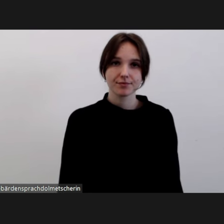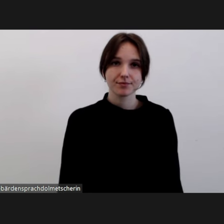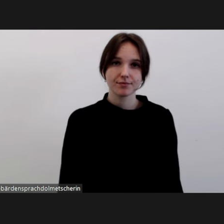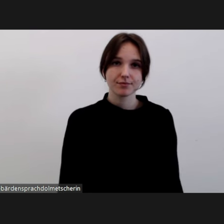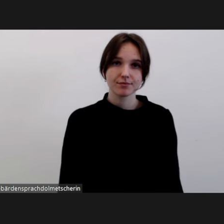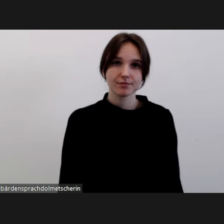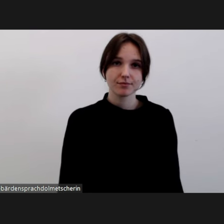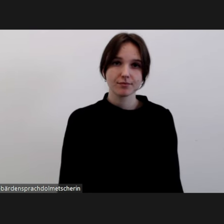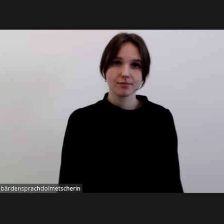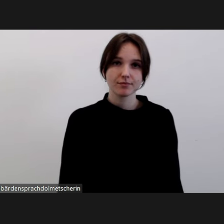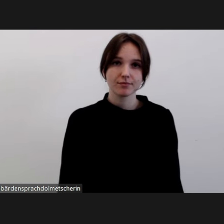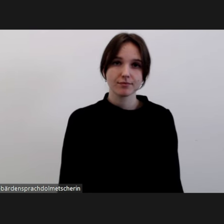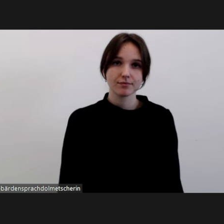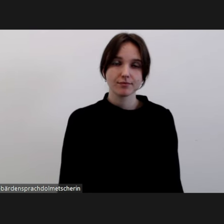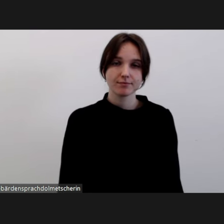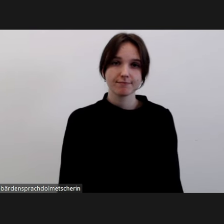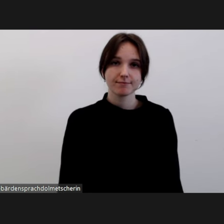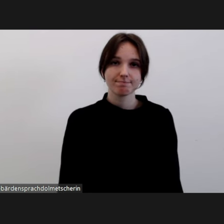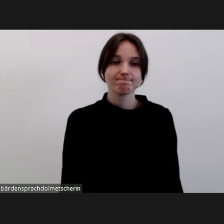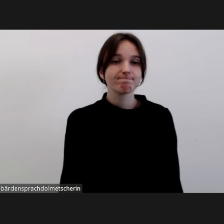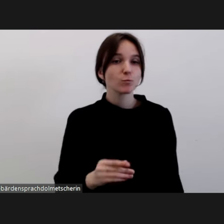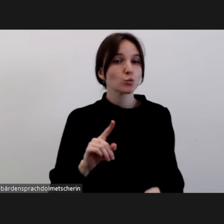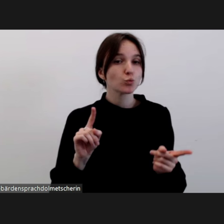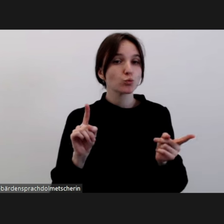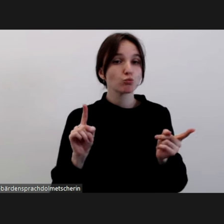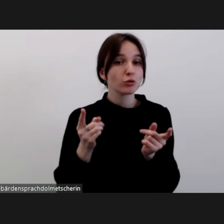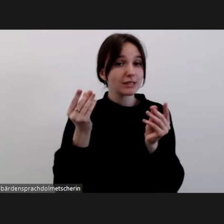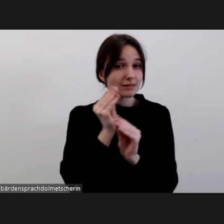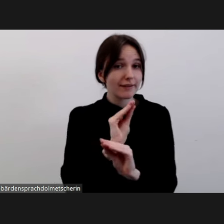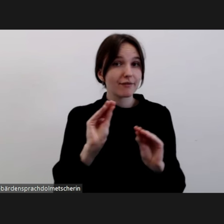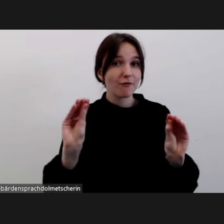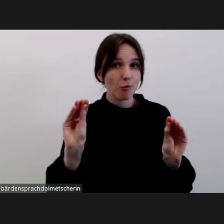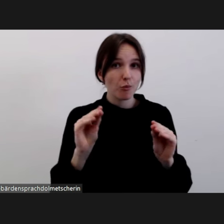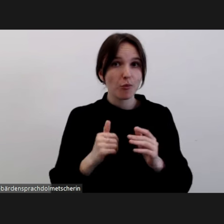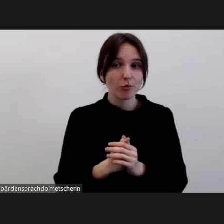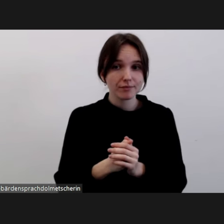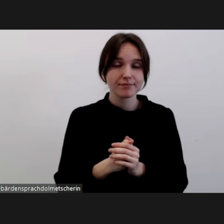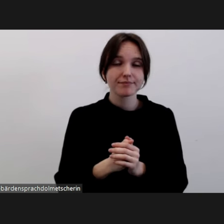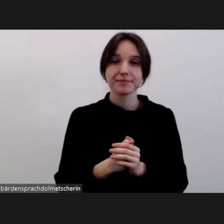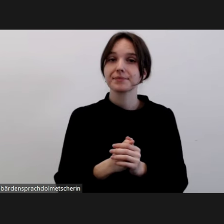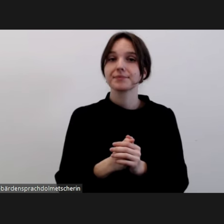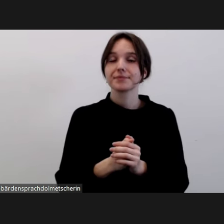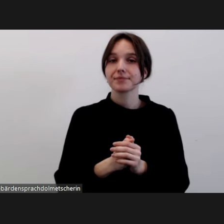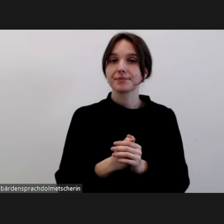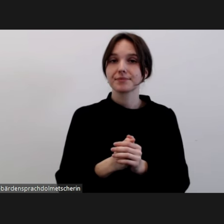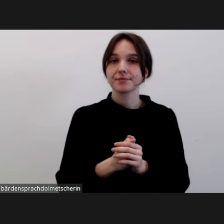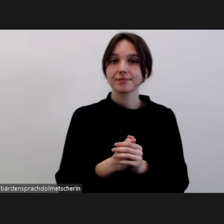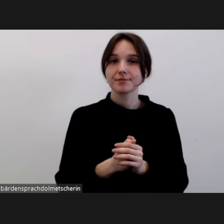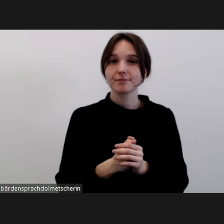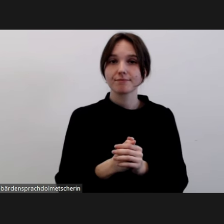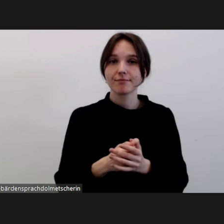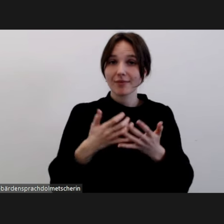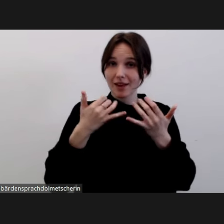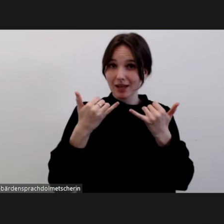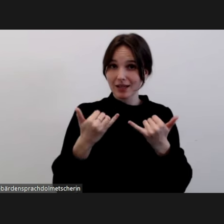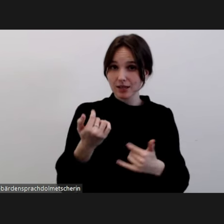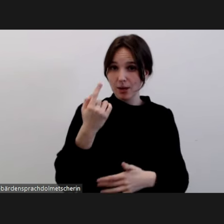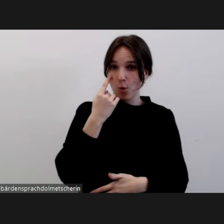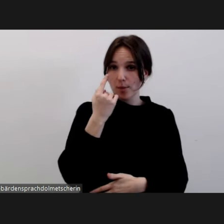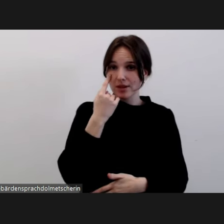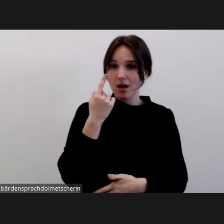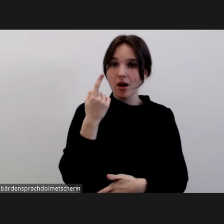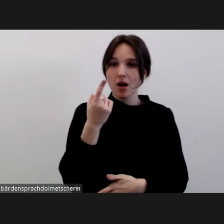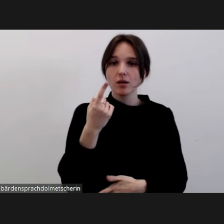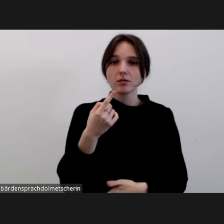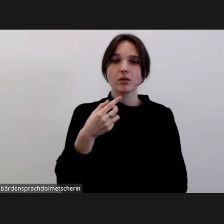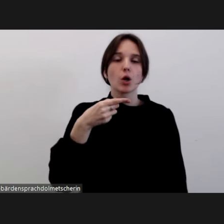Noch ein kleiner Hinweis zum Abschluss. Momentan werden die Angebote des